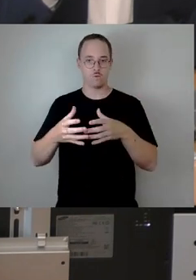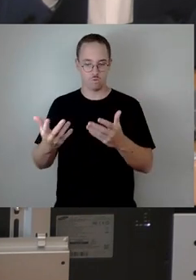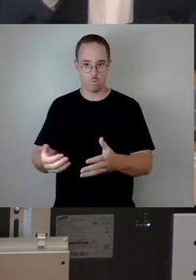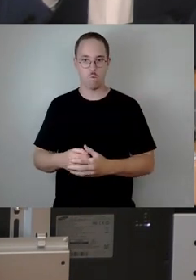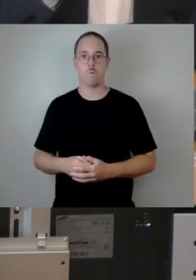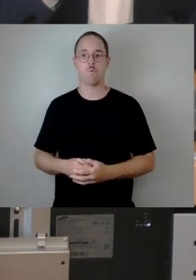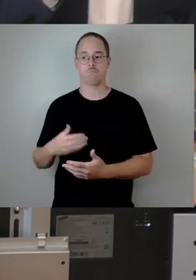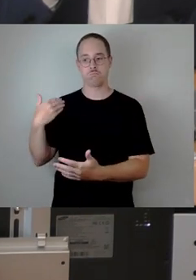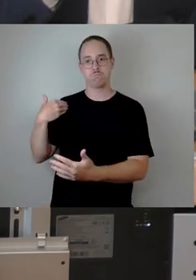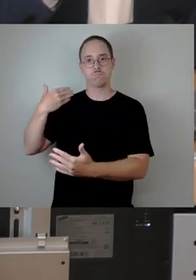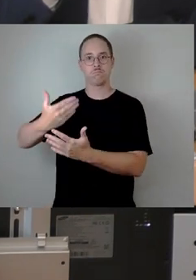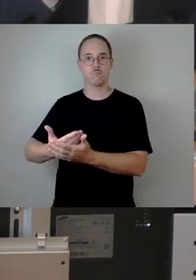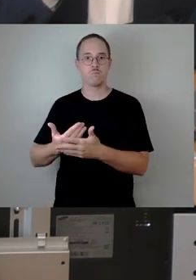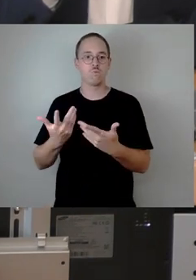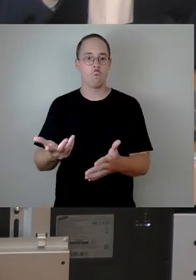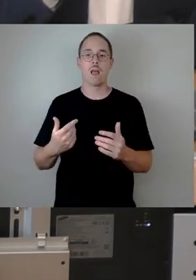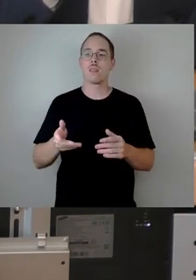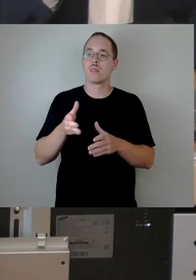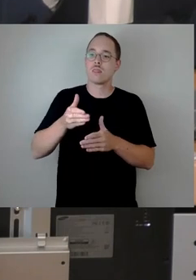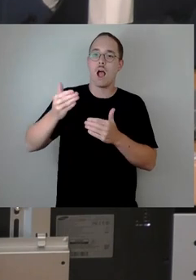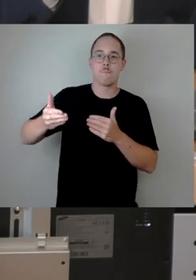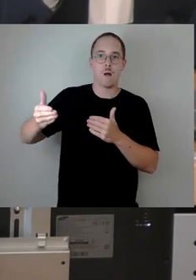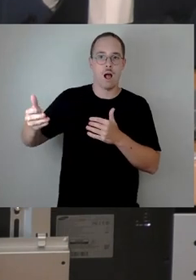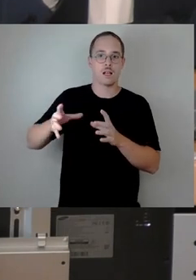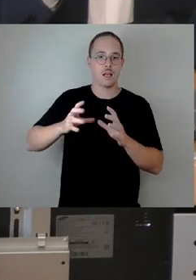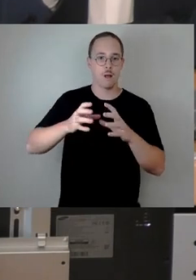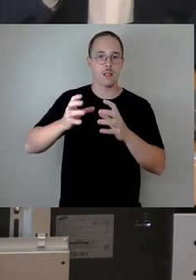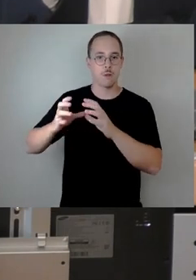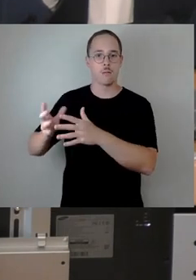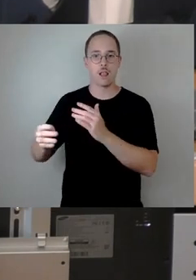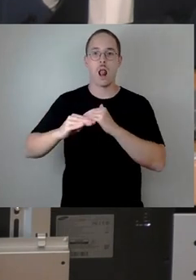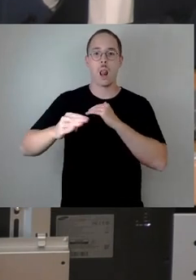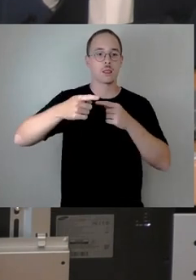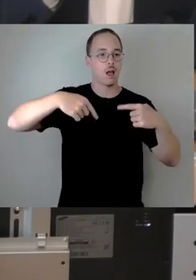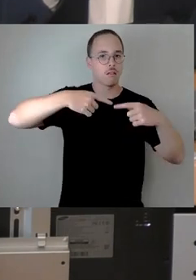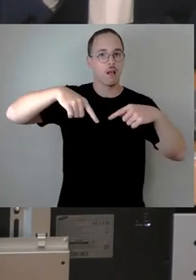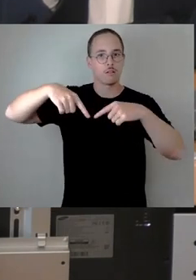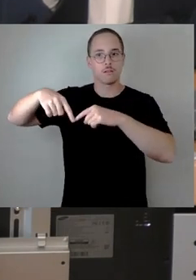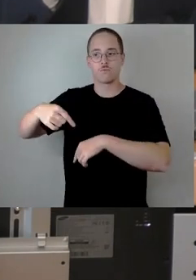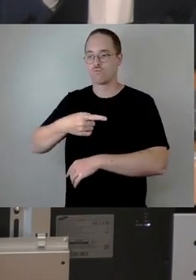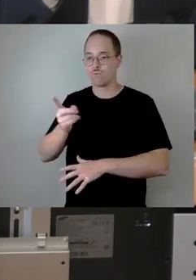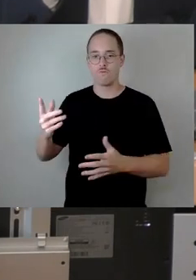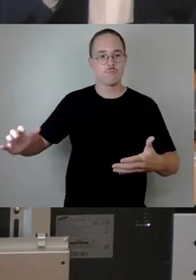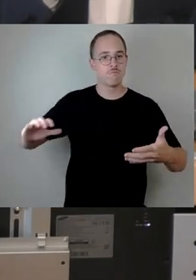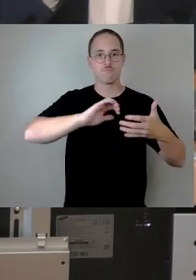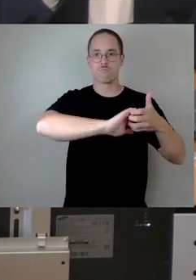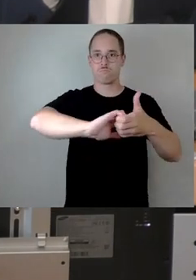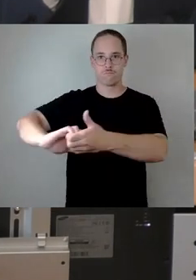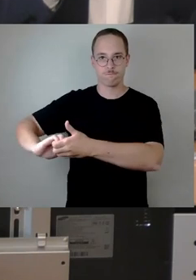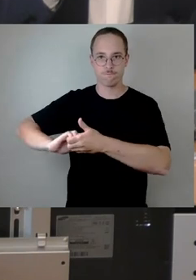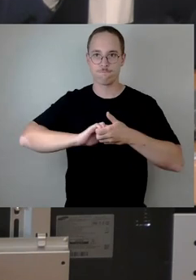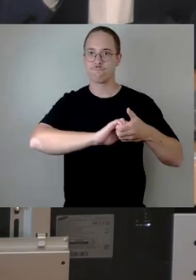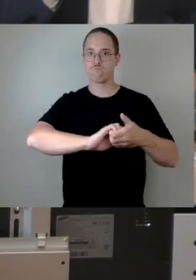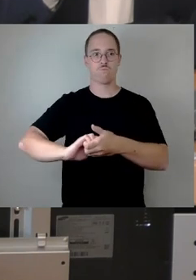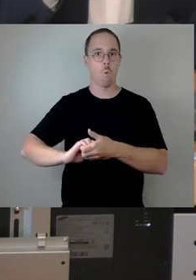Nachbargemeinden und Landkreisen wie heute. Die gerade beschriebenen Herausforderungen lassen sich nur bewältigen, wenn wir mit der Region